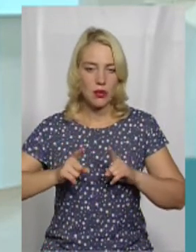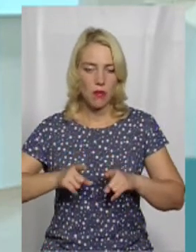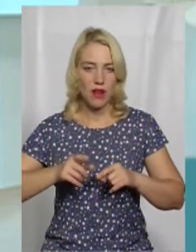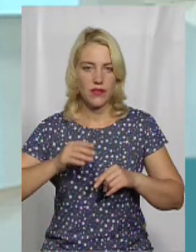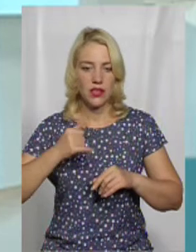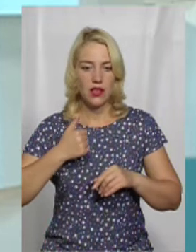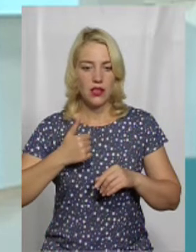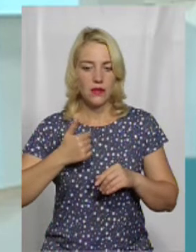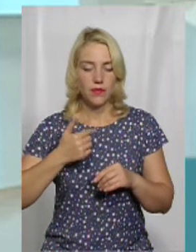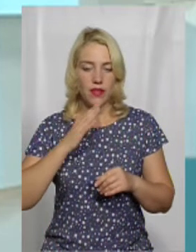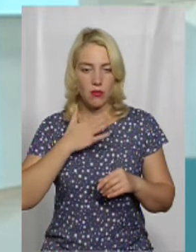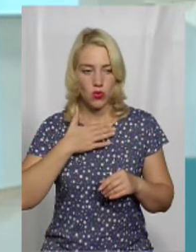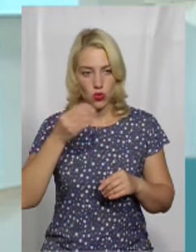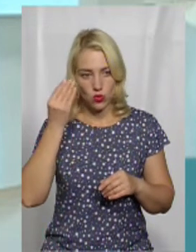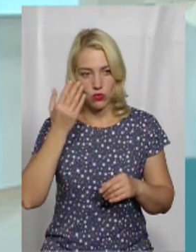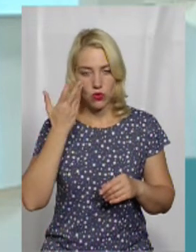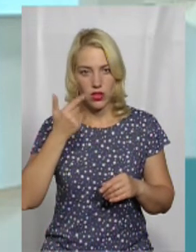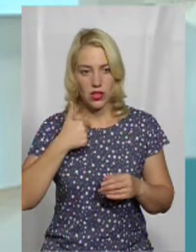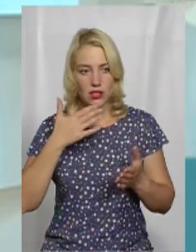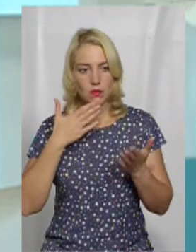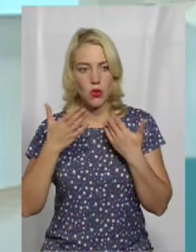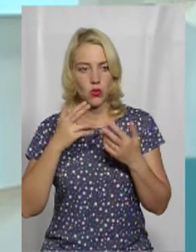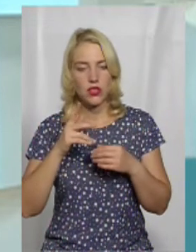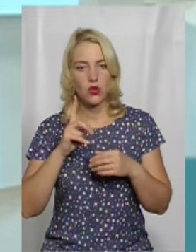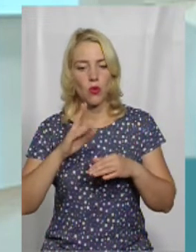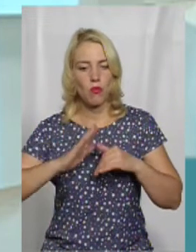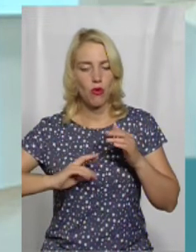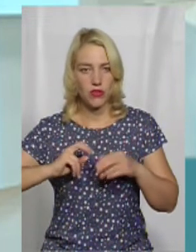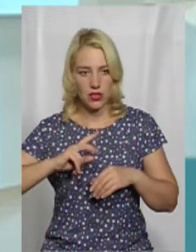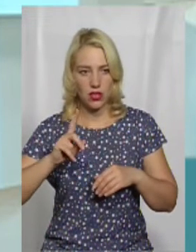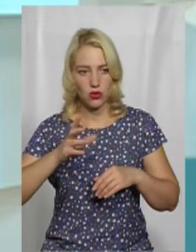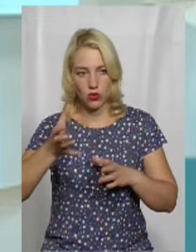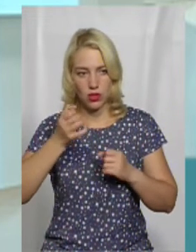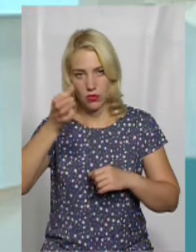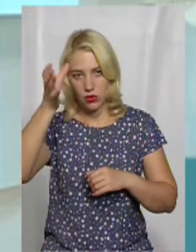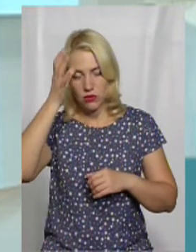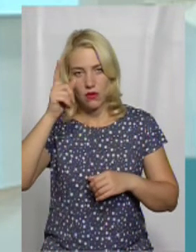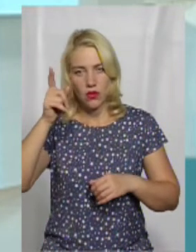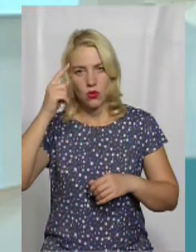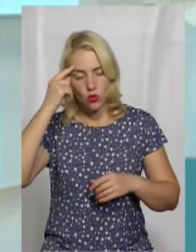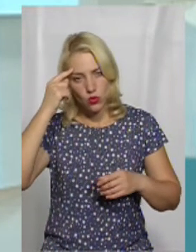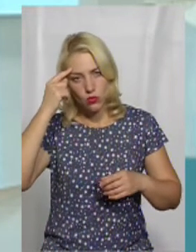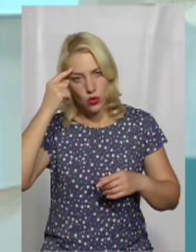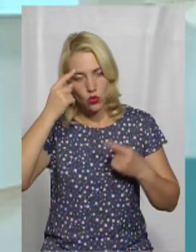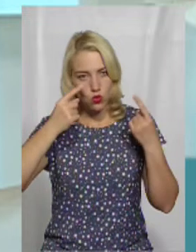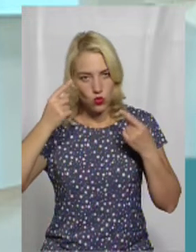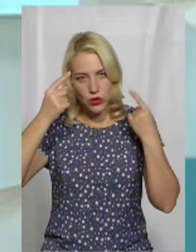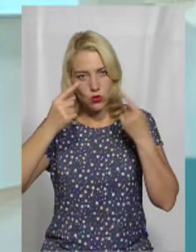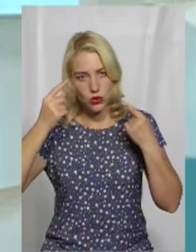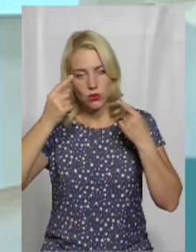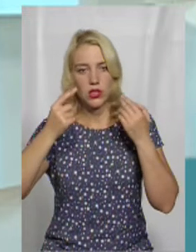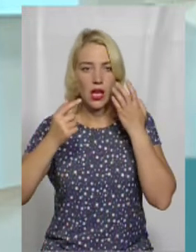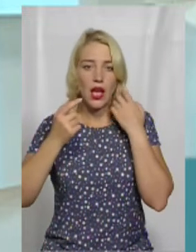на мою думку, зараз навіть від цього краще. Коли спілкуюся з професіоналами, які отримали освіту, вони надто багато думають, і надто мало